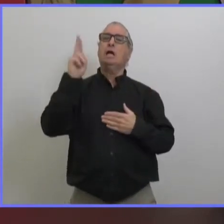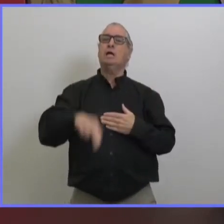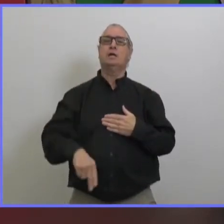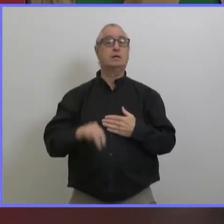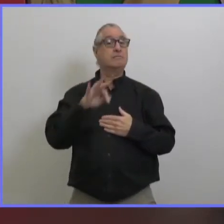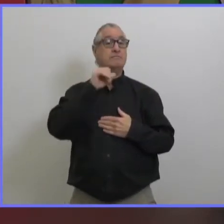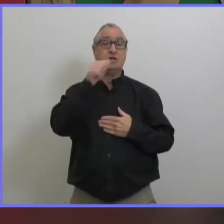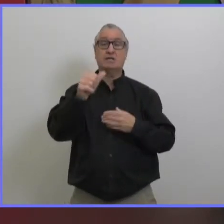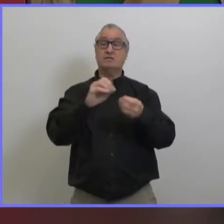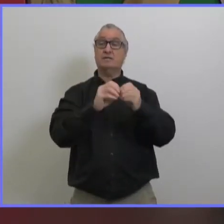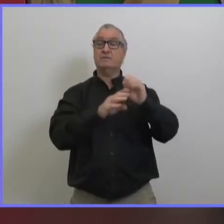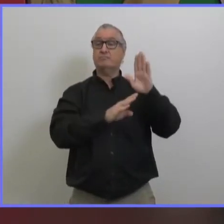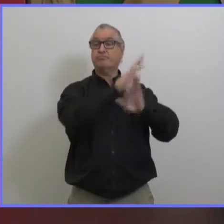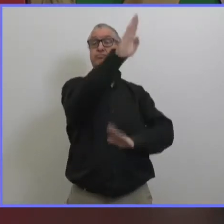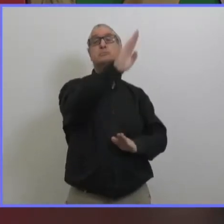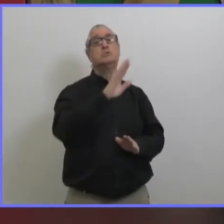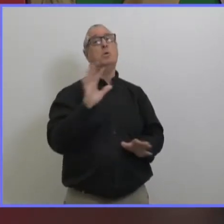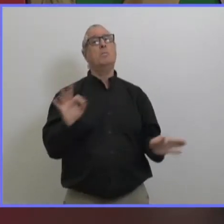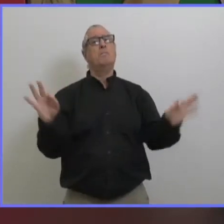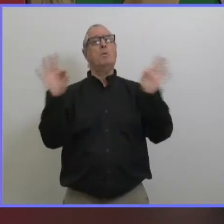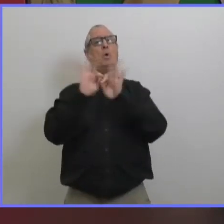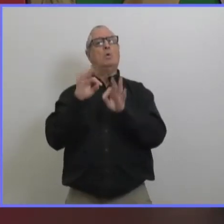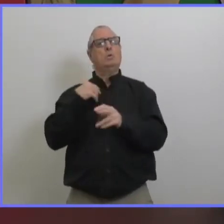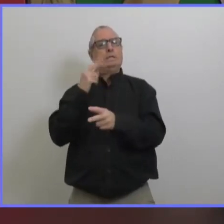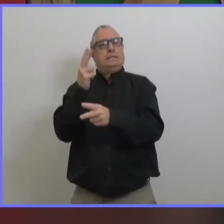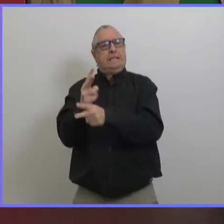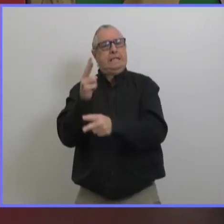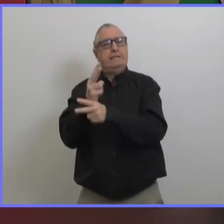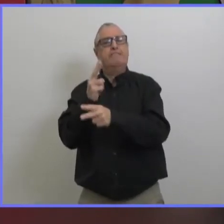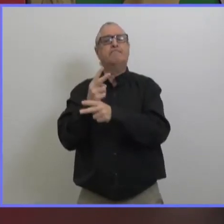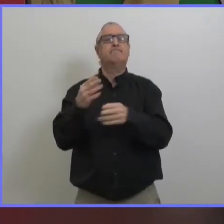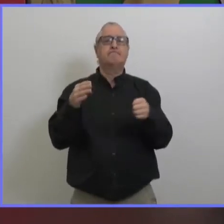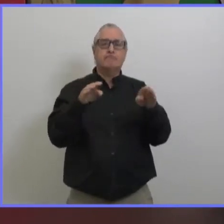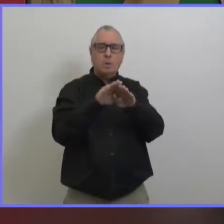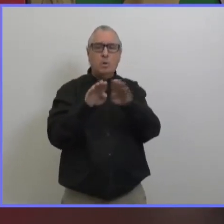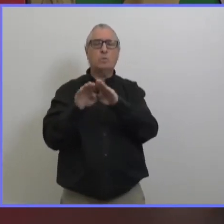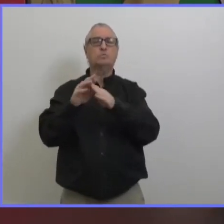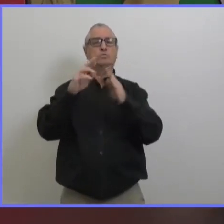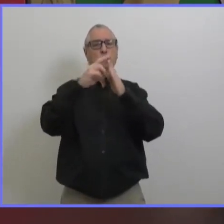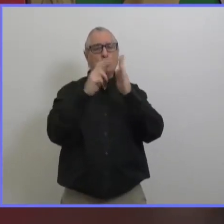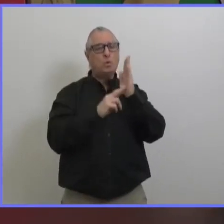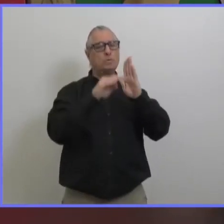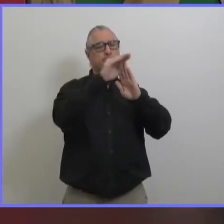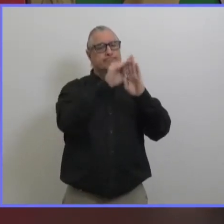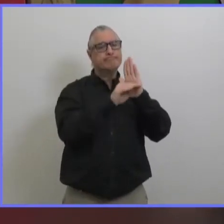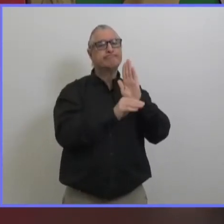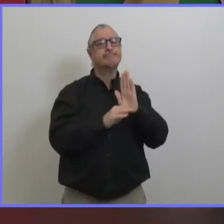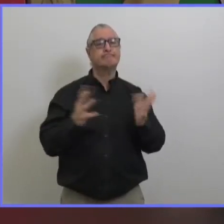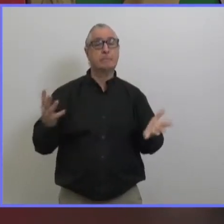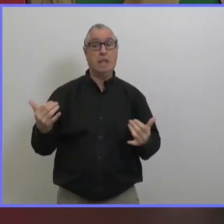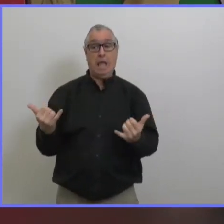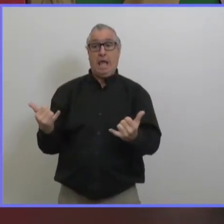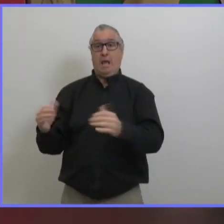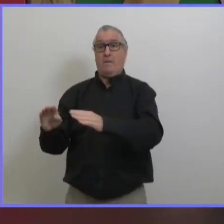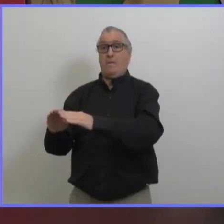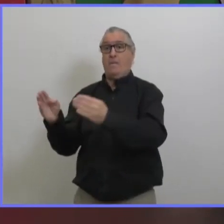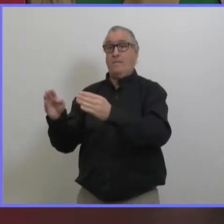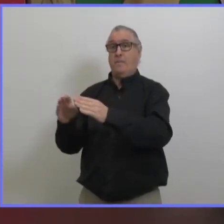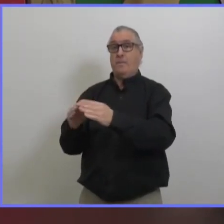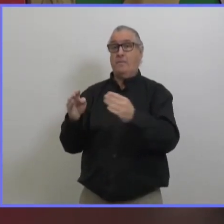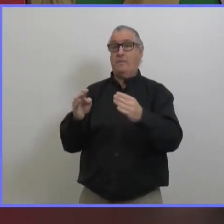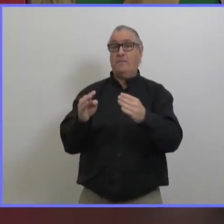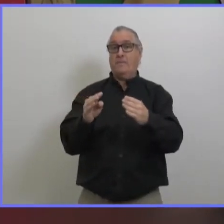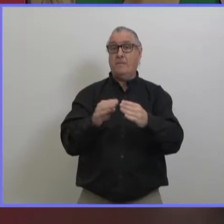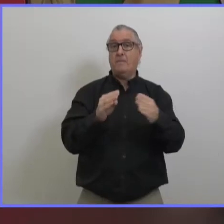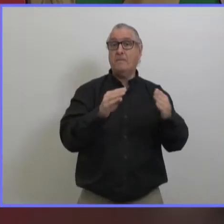janvier nous étions dans la catégorie qui était la deuxième meilleure donc on a pu voir effectivement les chiffres qui étaient en train de baisser